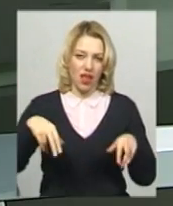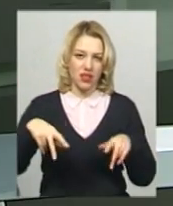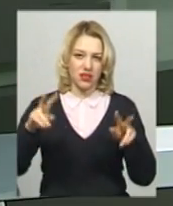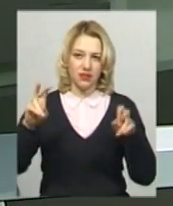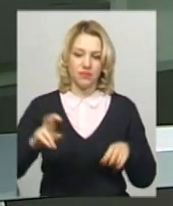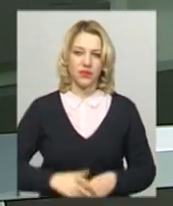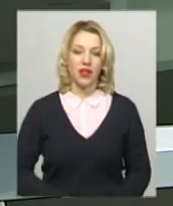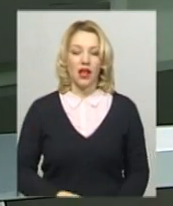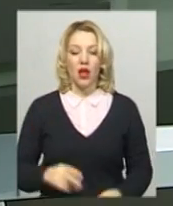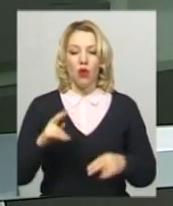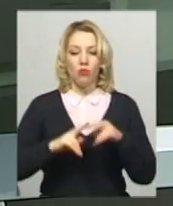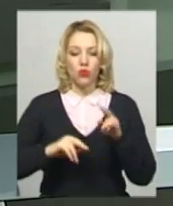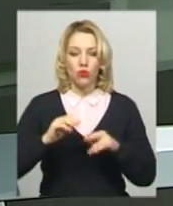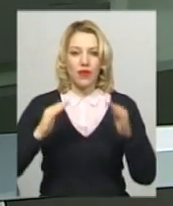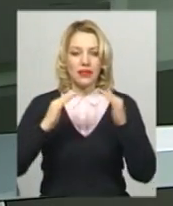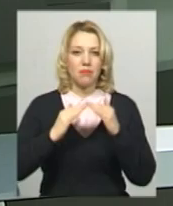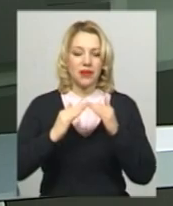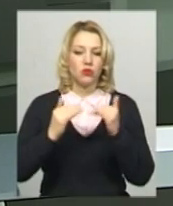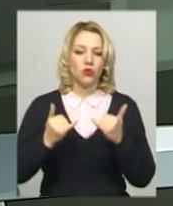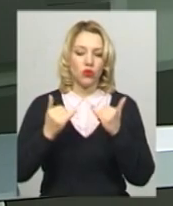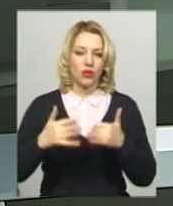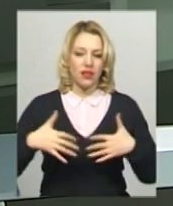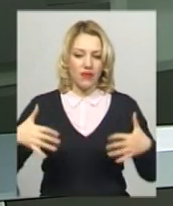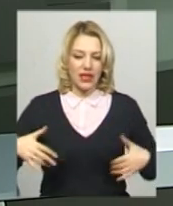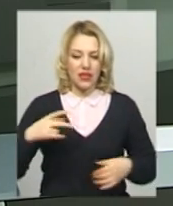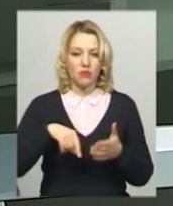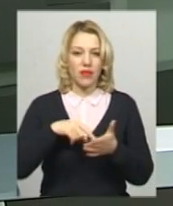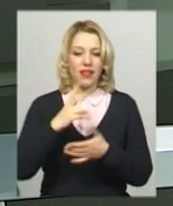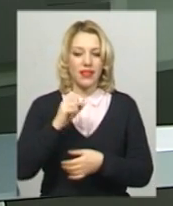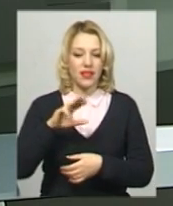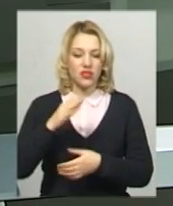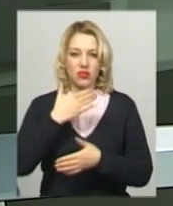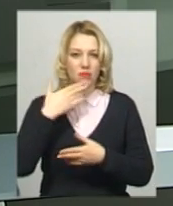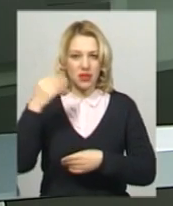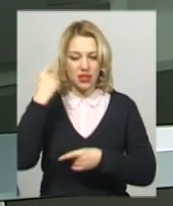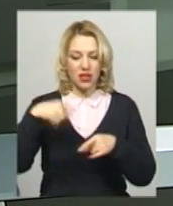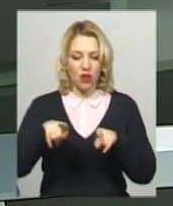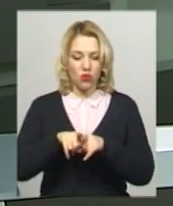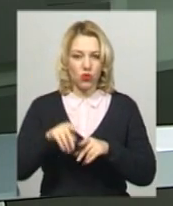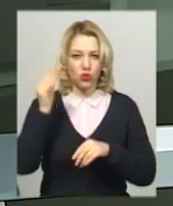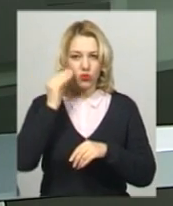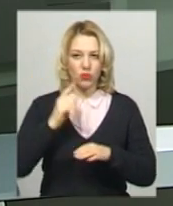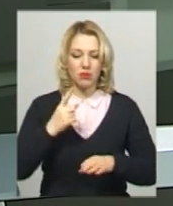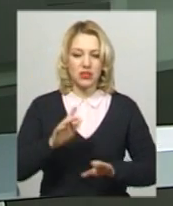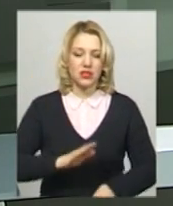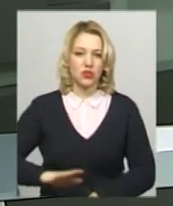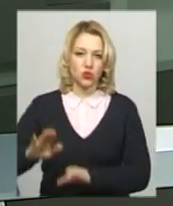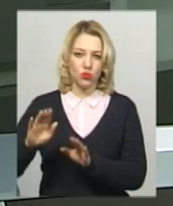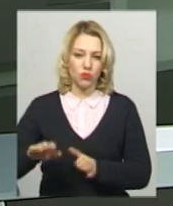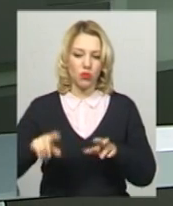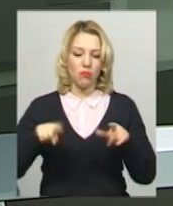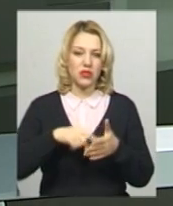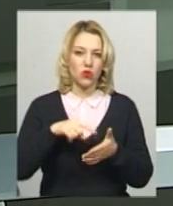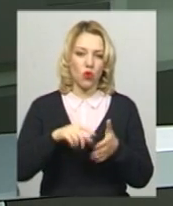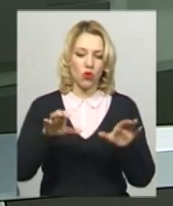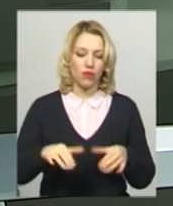Будувати притулок для тварин у Нетішині не має сенсу. Такої думки перший заступник міського голови Іван Романюк. За його словами, для